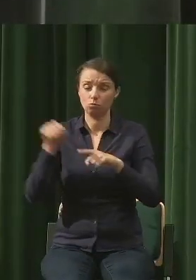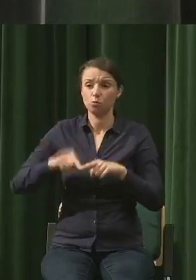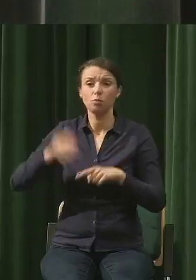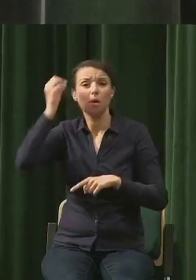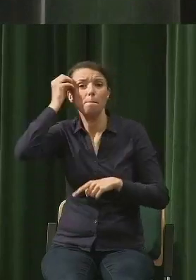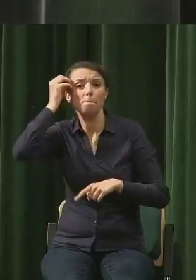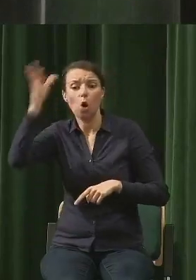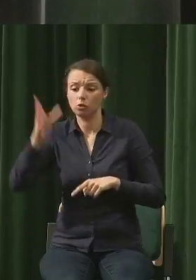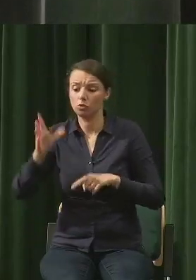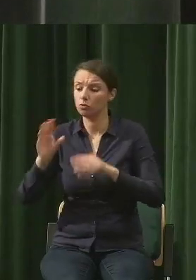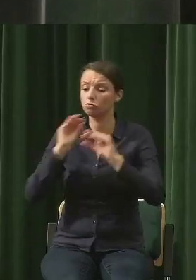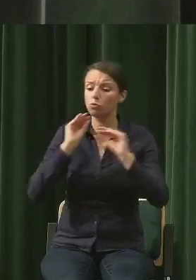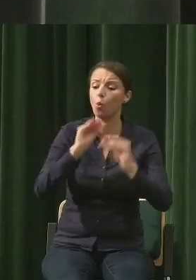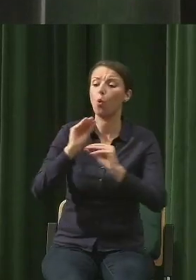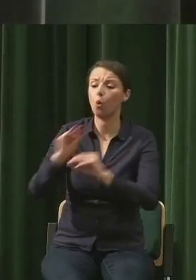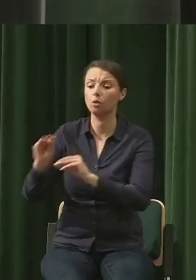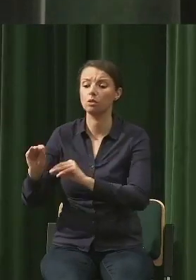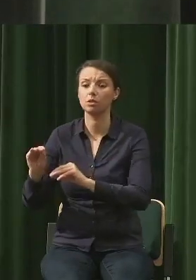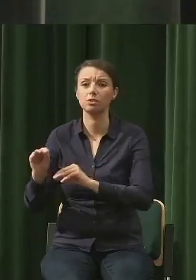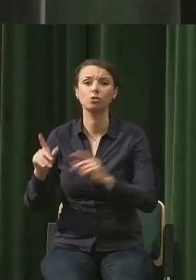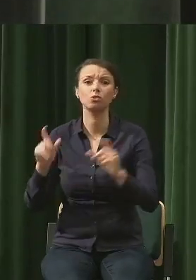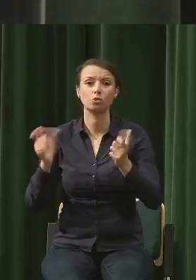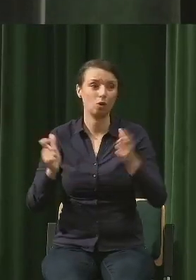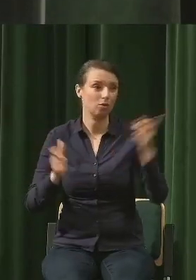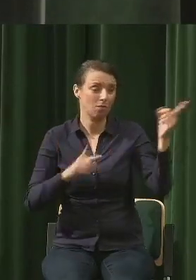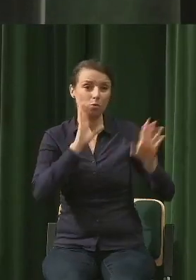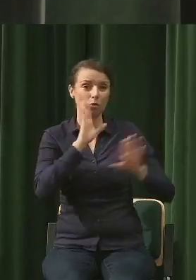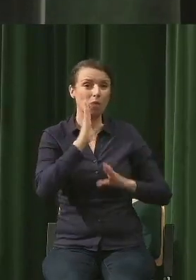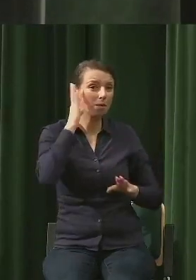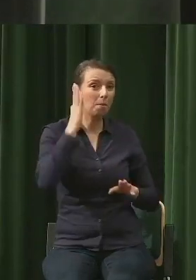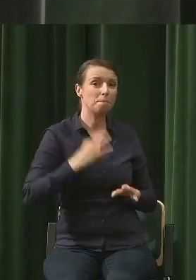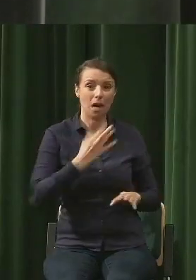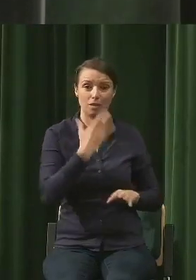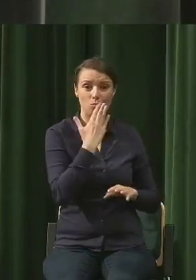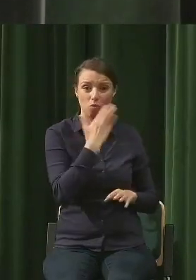szkoła powinna ich uczyć no właśnie tego, czego pani zabrakło na egzaminie.